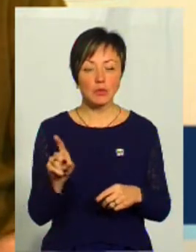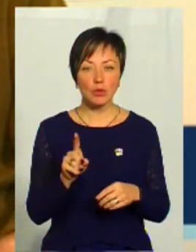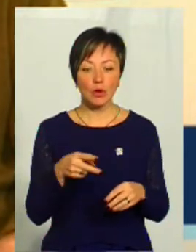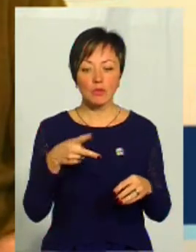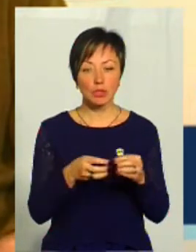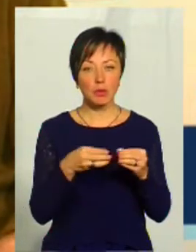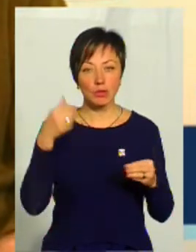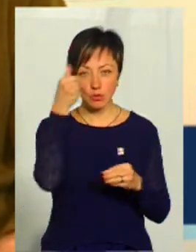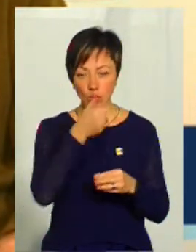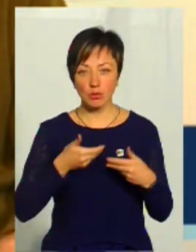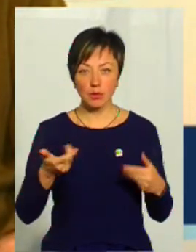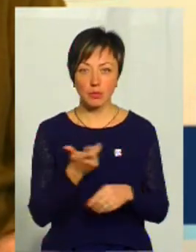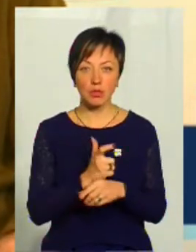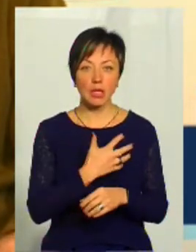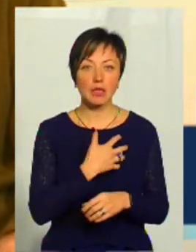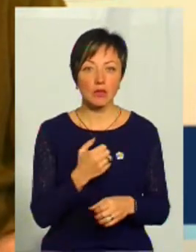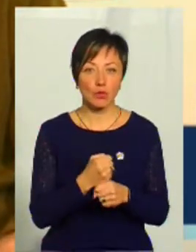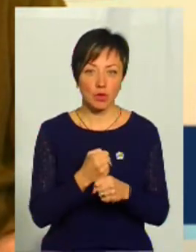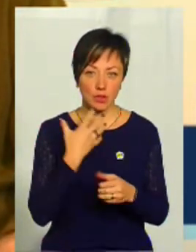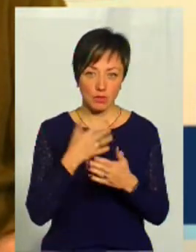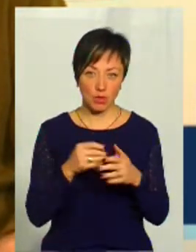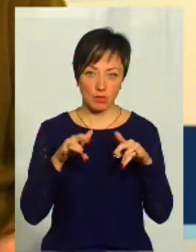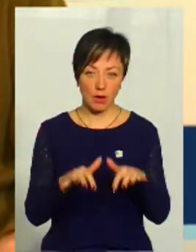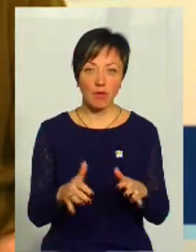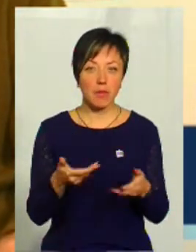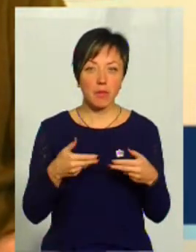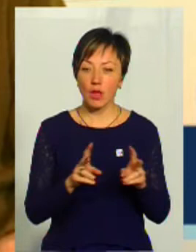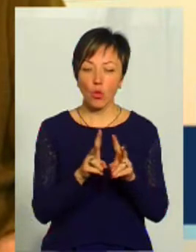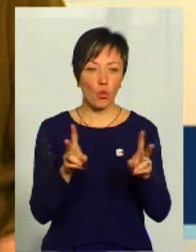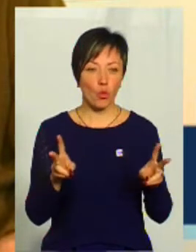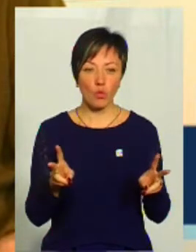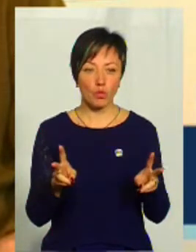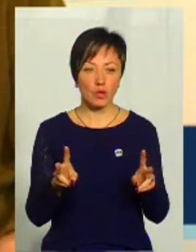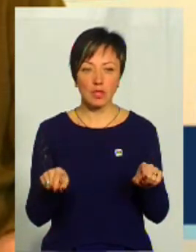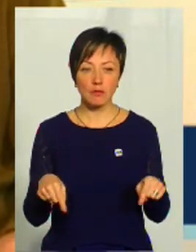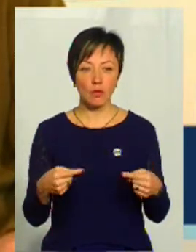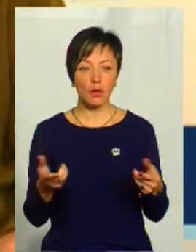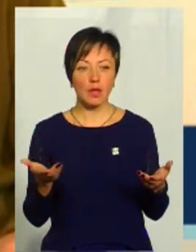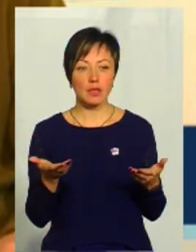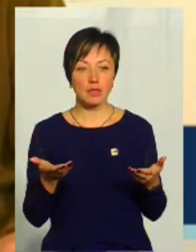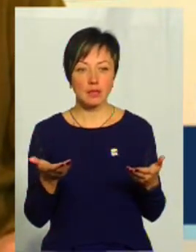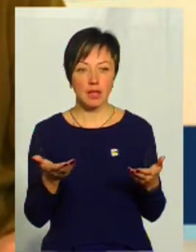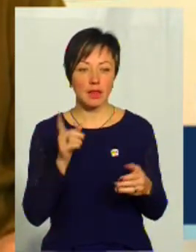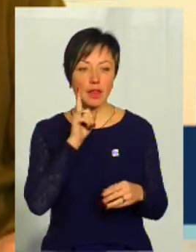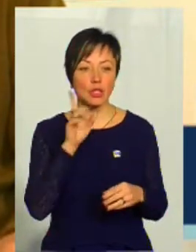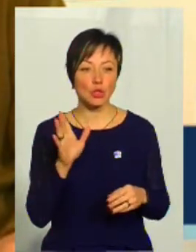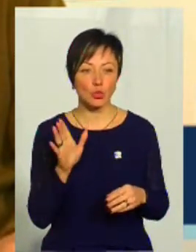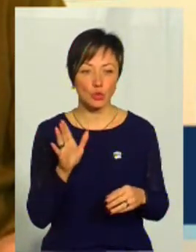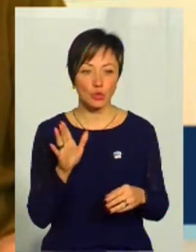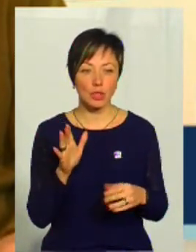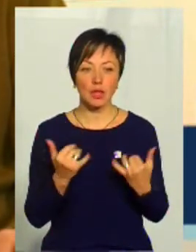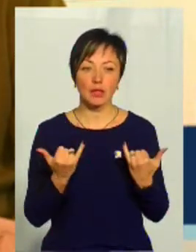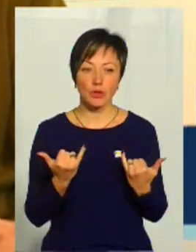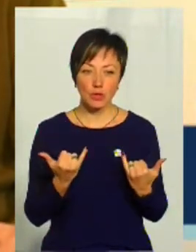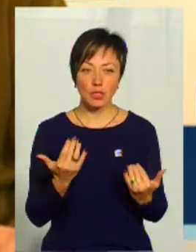в 2015 році ми більш інтуїтивно робили свою діяльність. Тобто ми нікому не створювали якісь такі незручності.